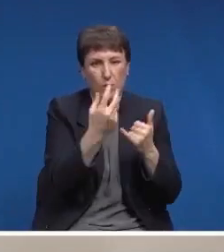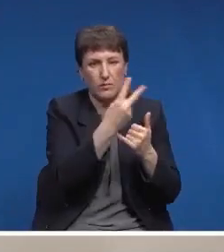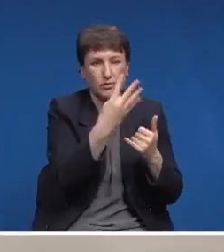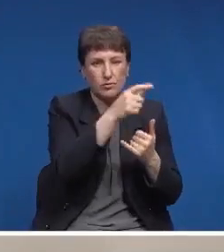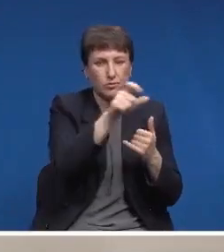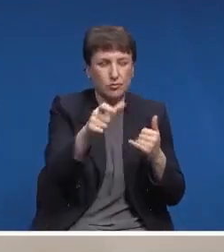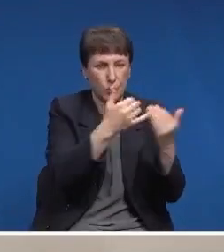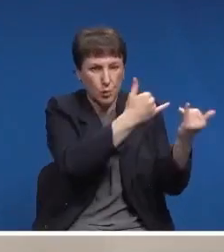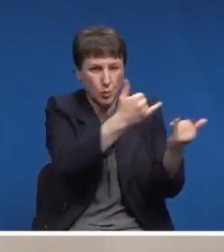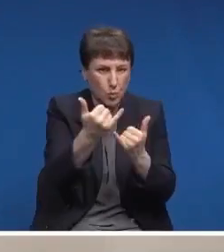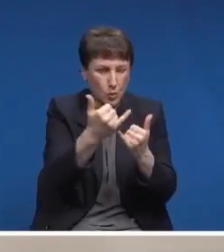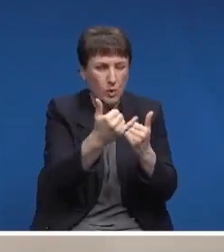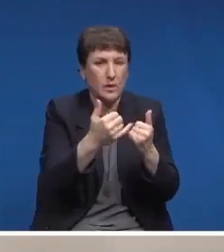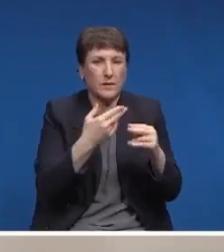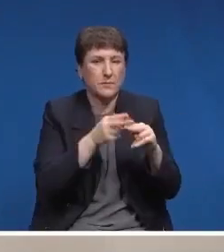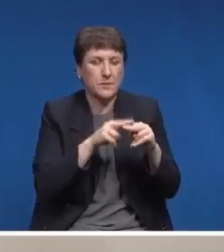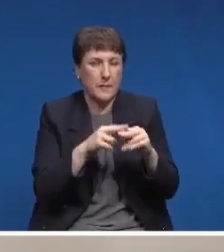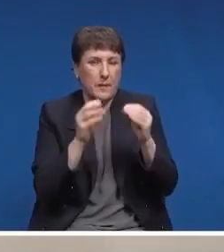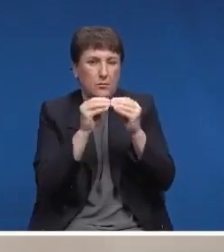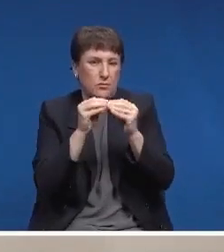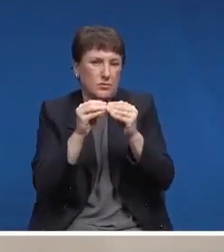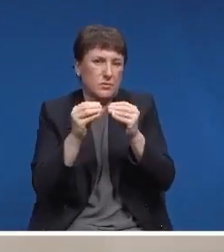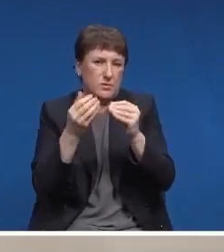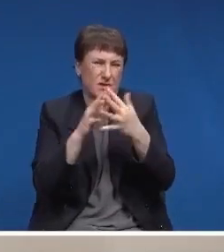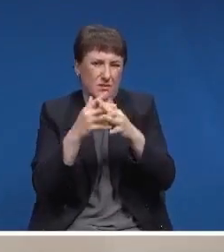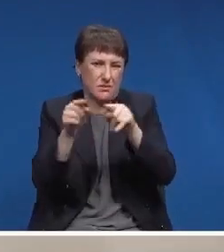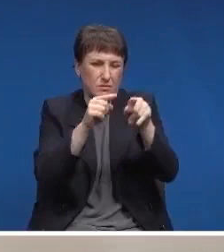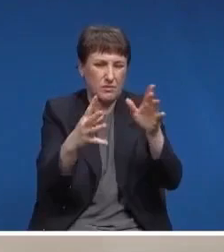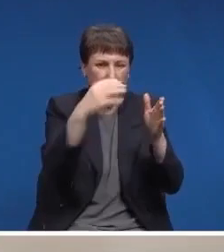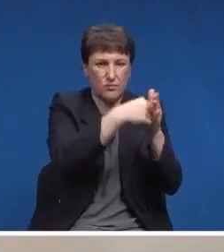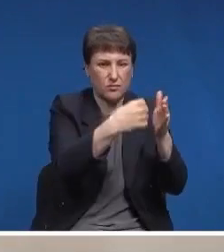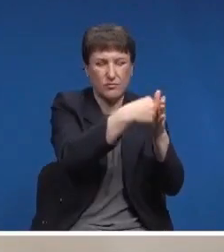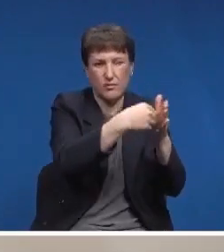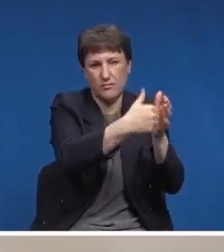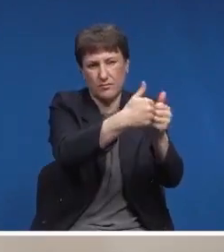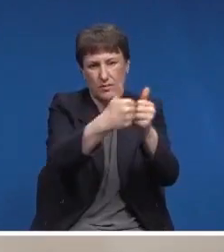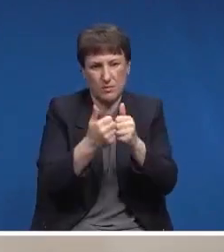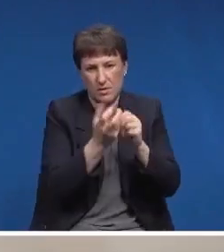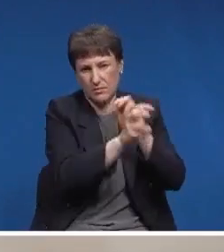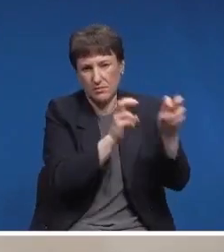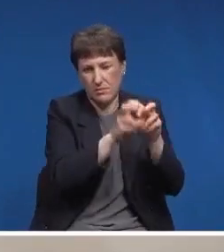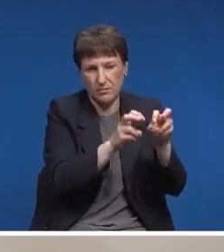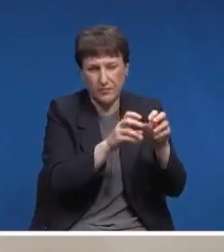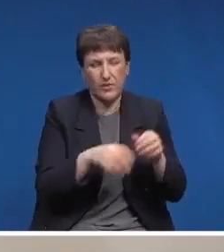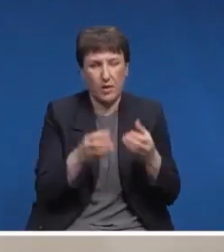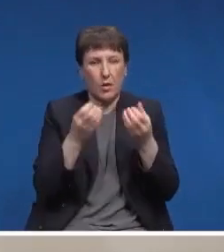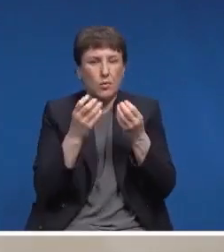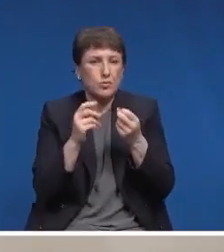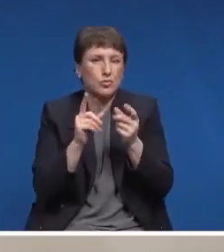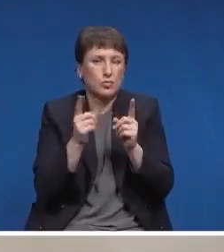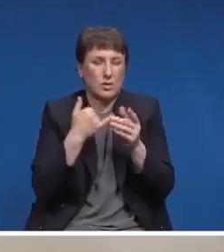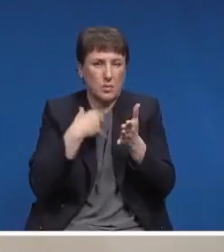тысячи из 10 населенных пунктов региона близлежащих. Также приобретено